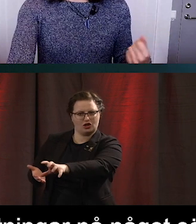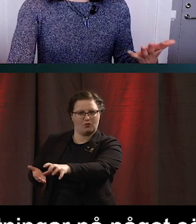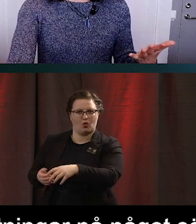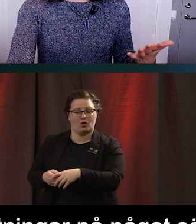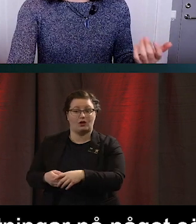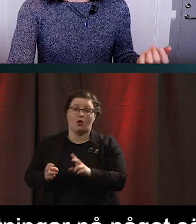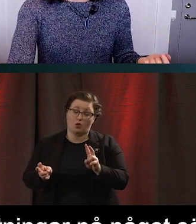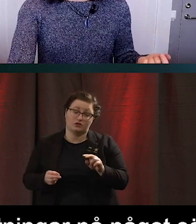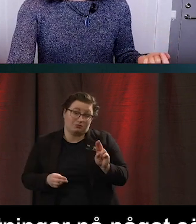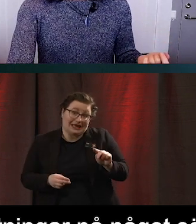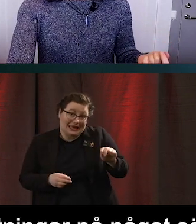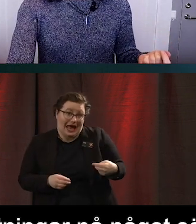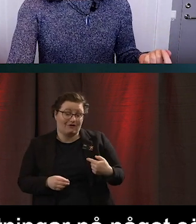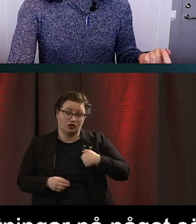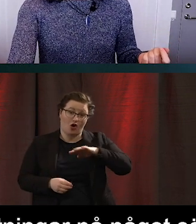inbärning eller expertis.